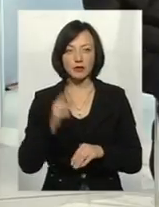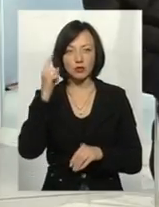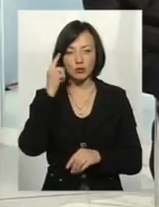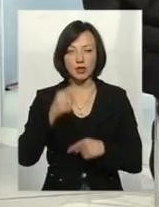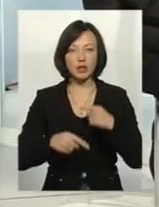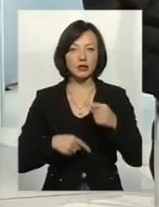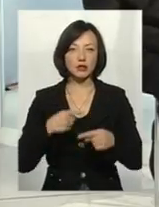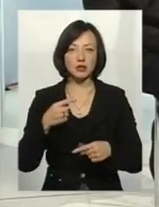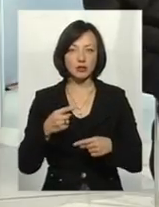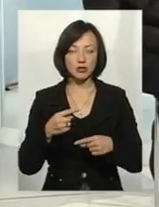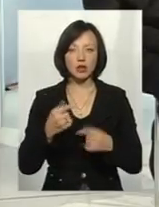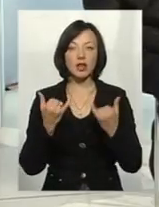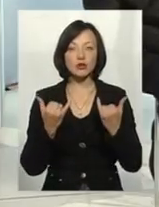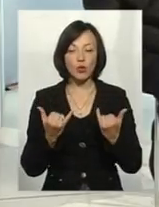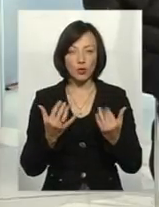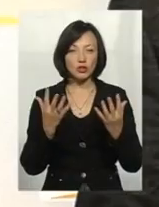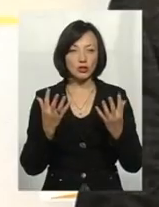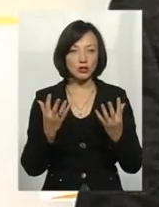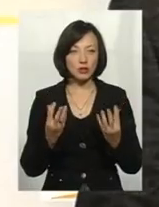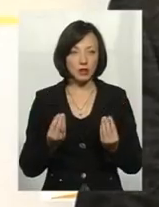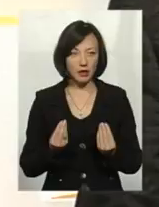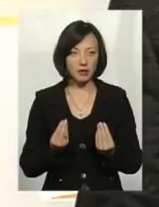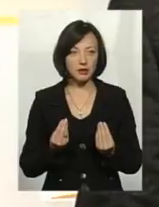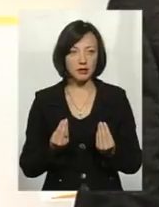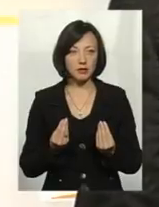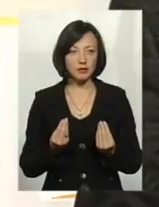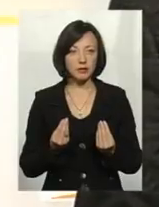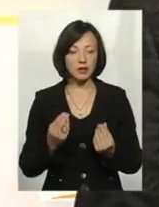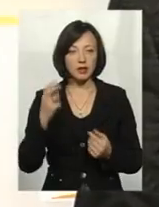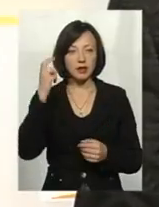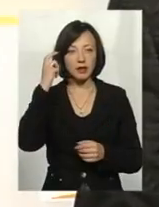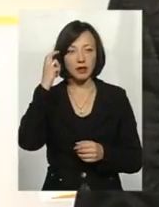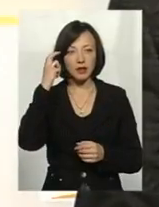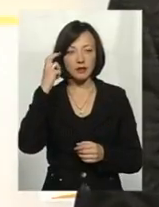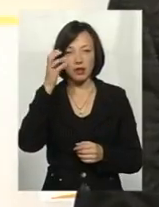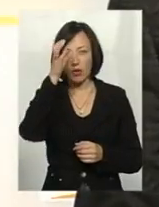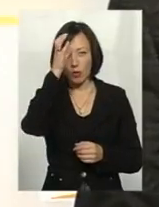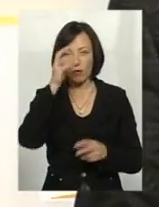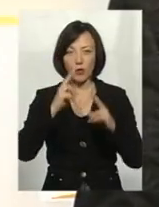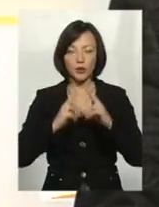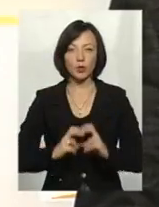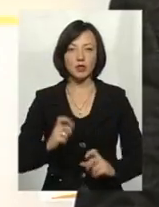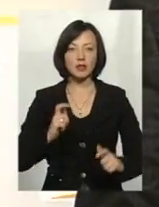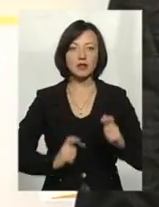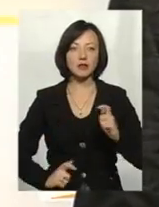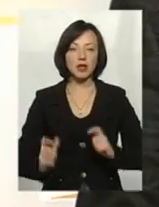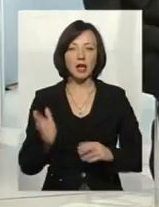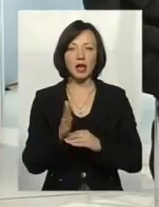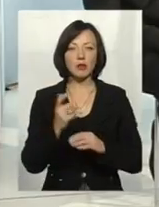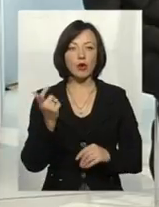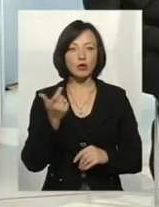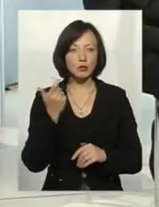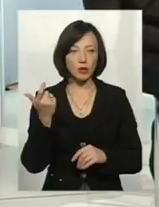на сьогоднішній київським науково-дослідним інститутом рибного